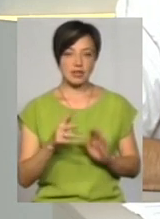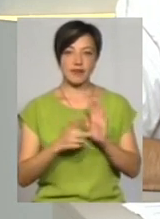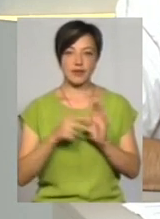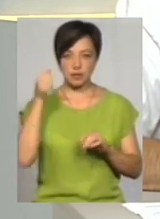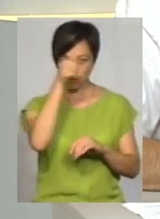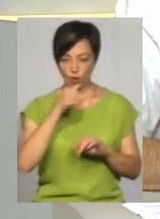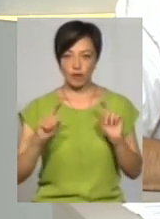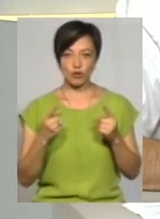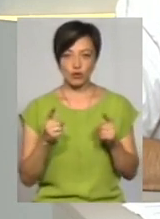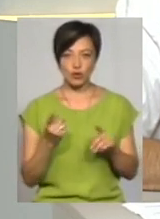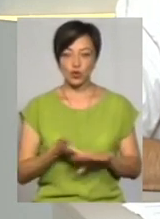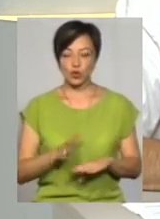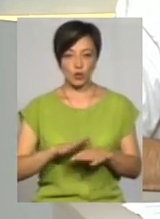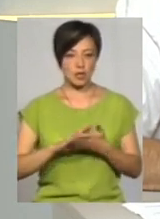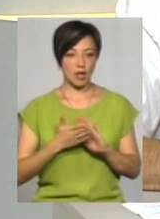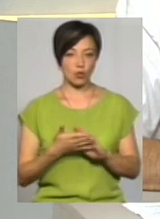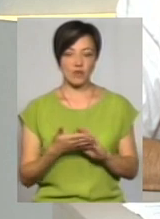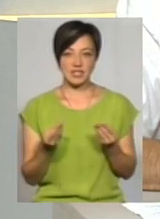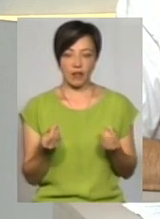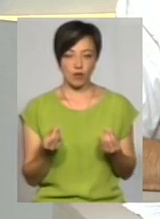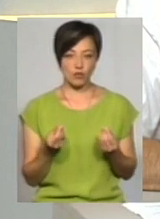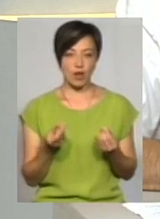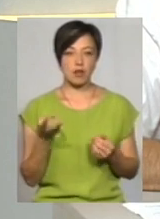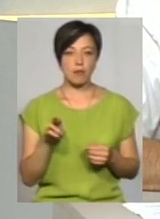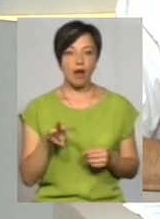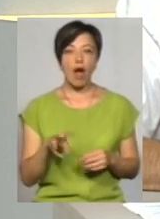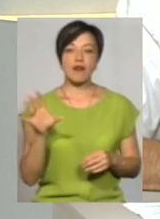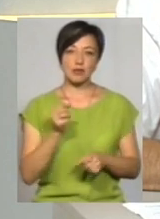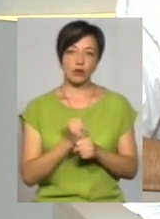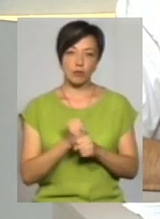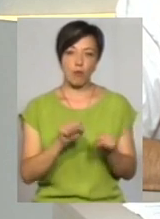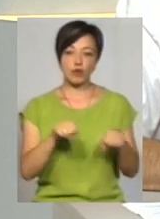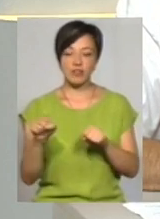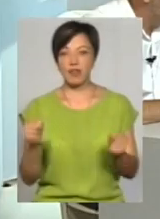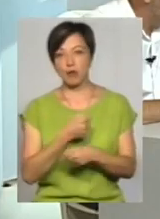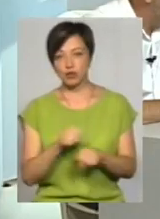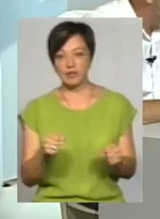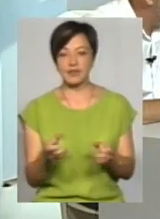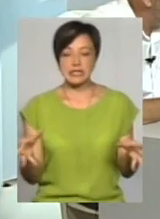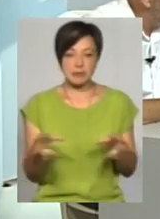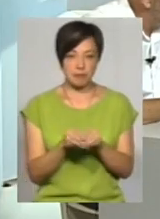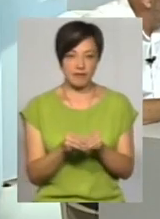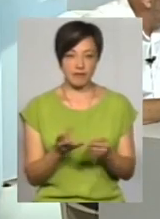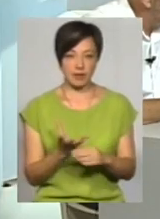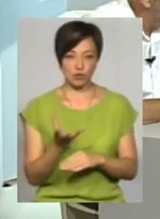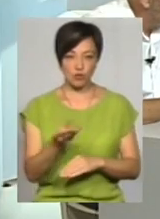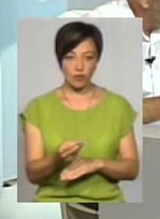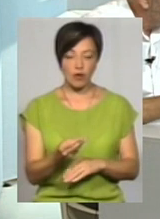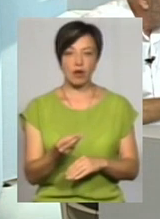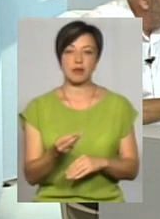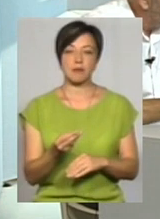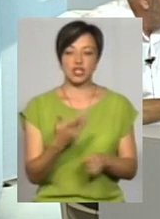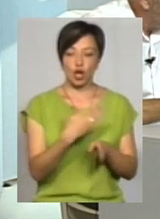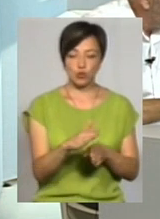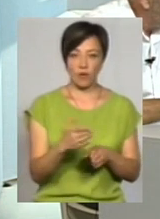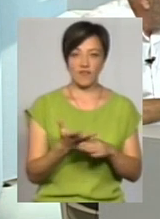років, тому що скрутне становище з фінансуванням. Але ми робимо все можливе і неможливе, йдемо на співфінансування, тому що співфінансують